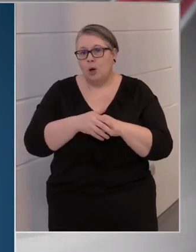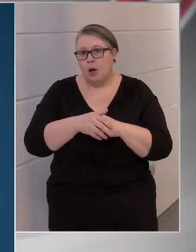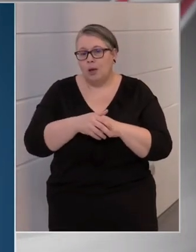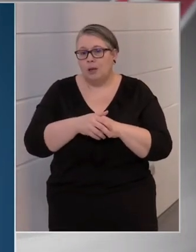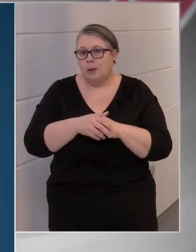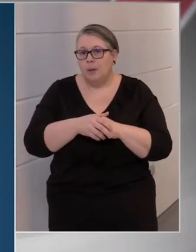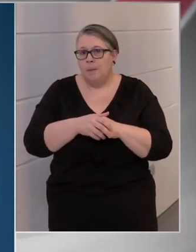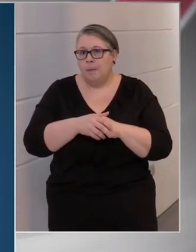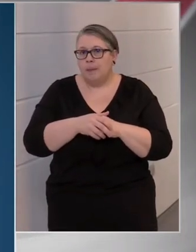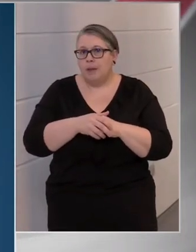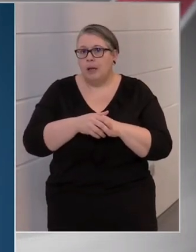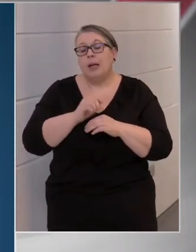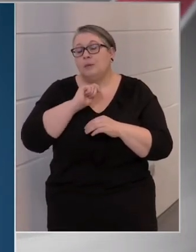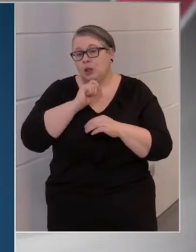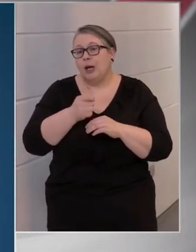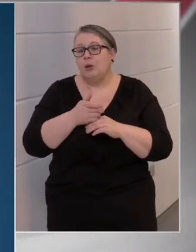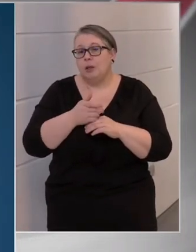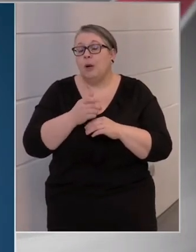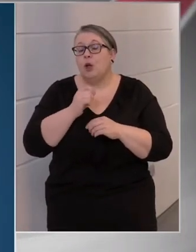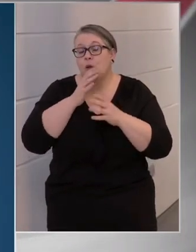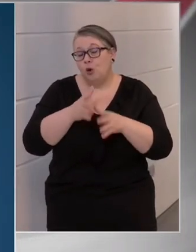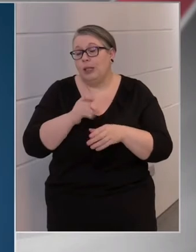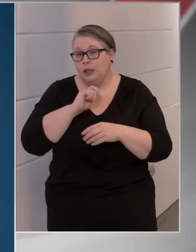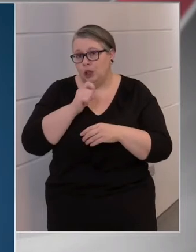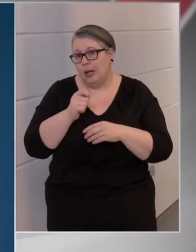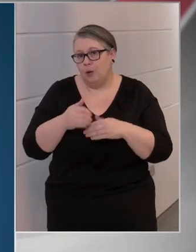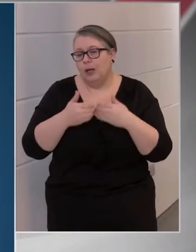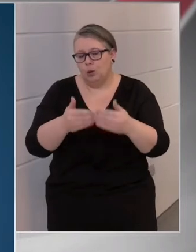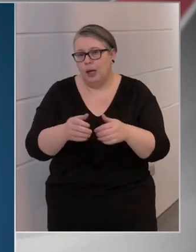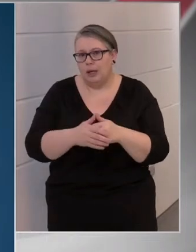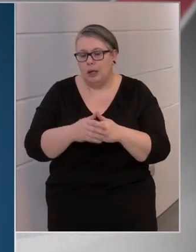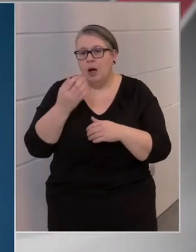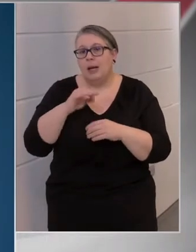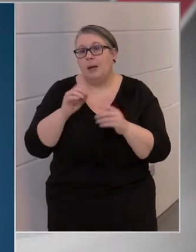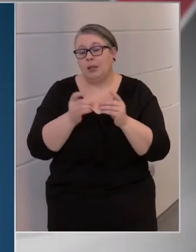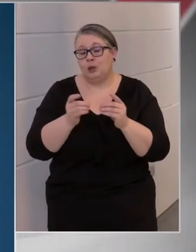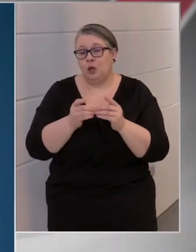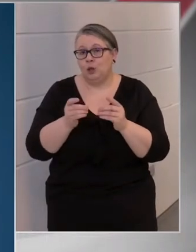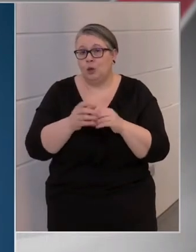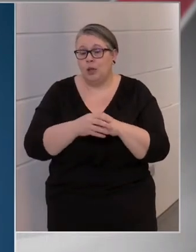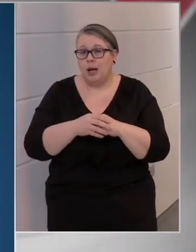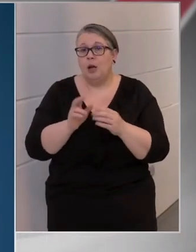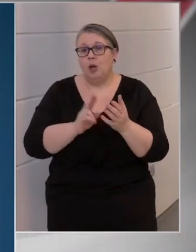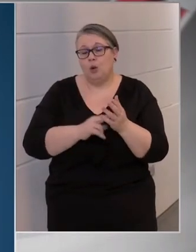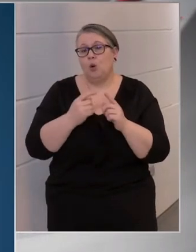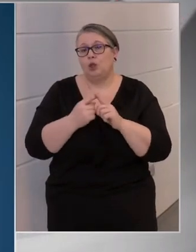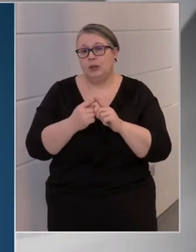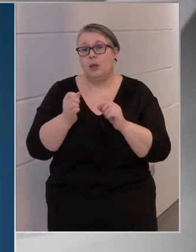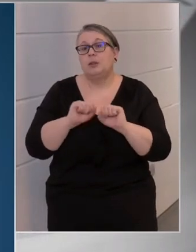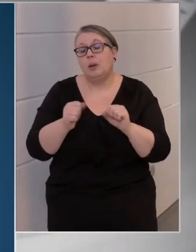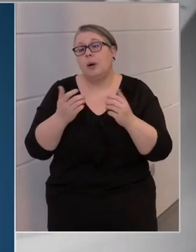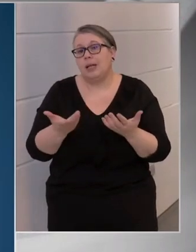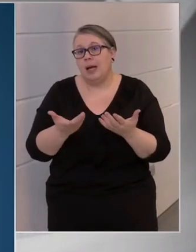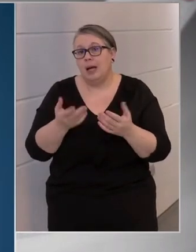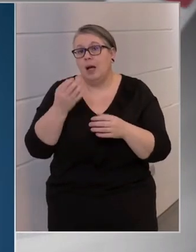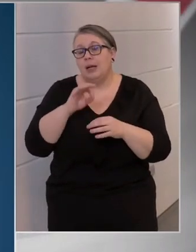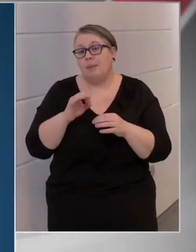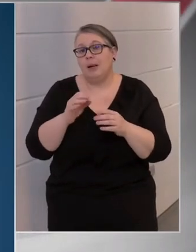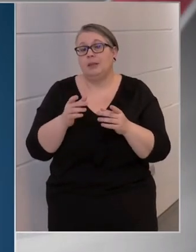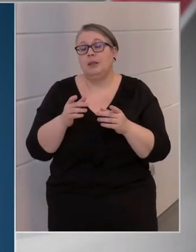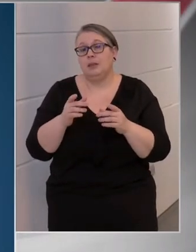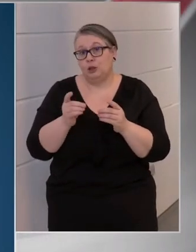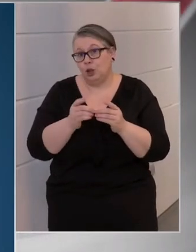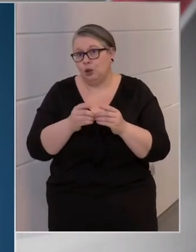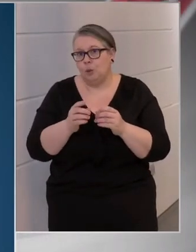sikerülne túltennie saját magát. A német sajtónál pedig jogos vita az, hogy szabad-e egyáltalán német sajtó.